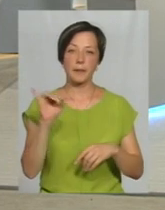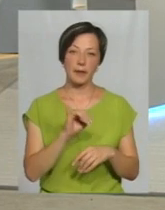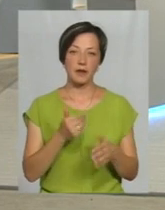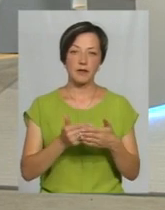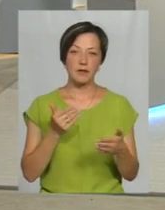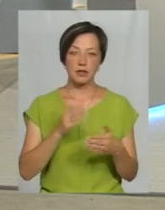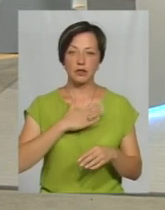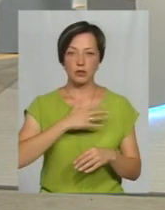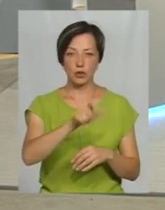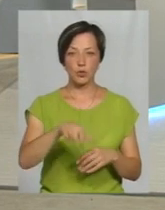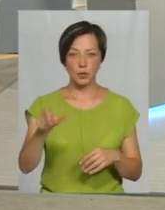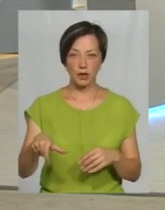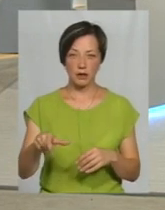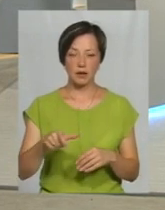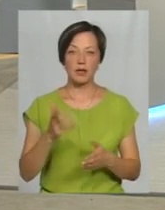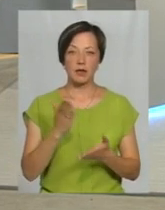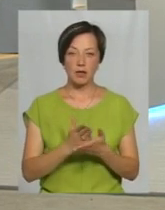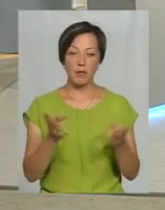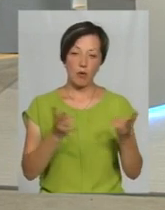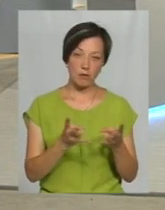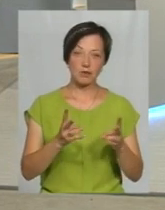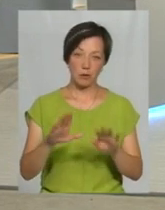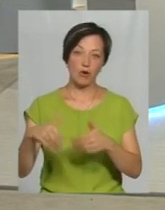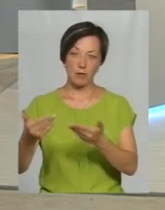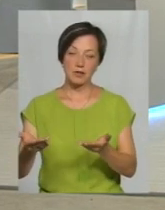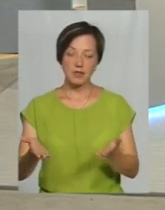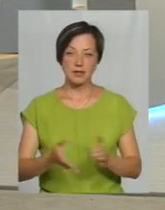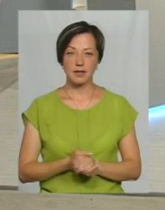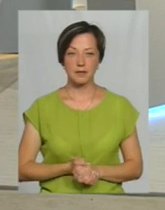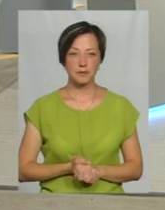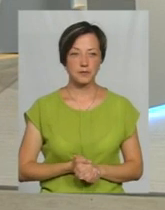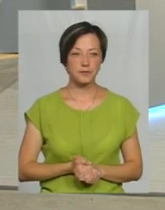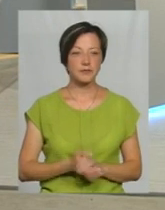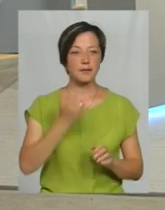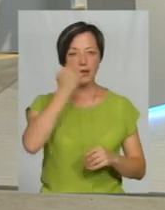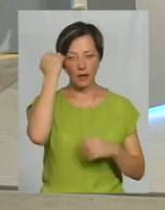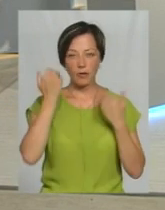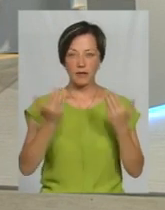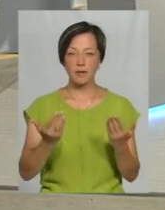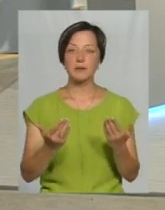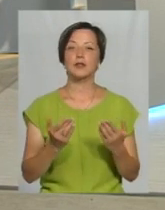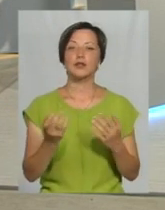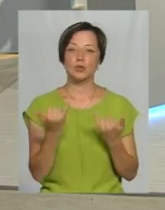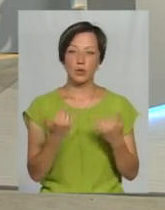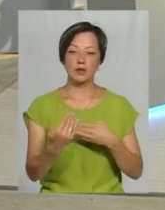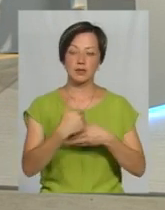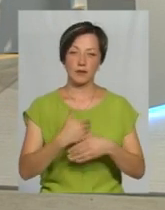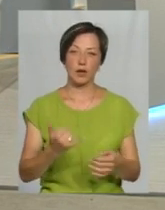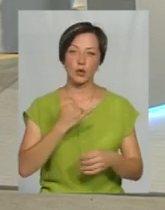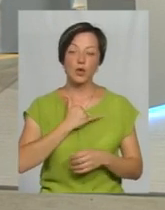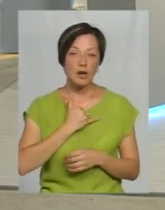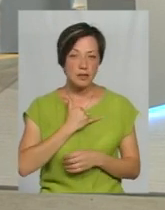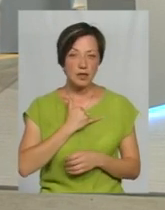від наших людей, тому що є попит, є пропозиція. Дякую, пане Роман, дякую за те, що сьогодні до нас